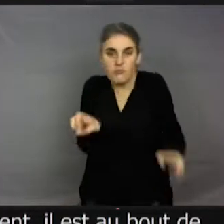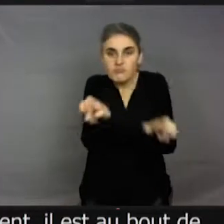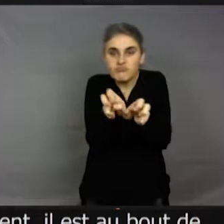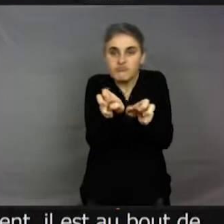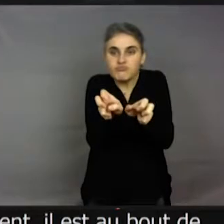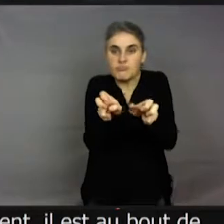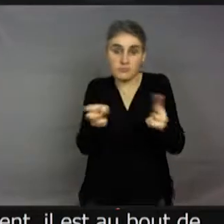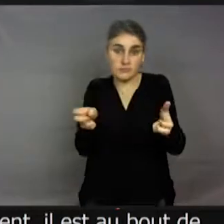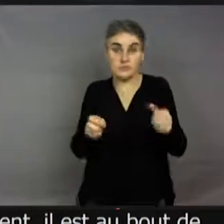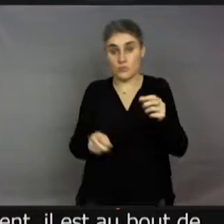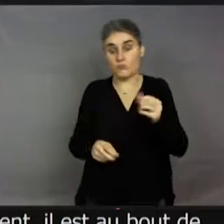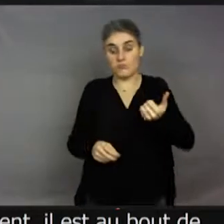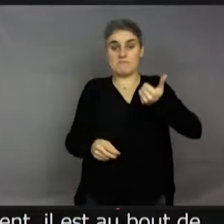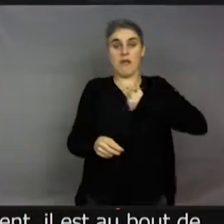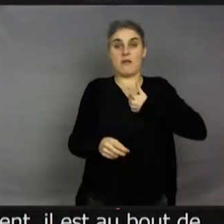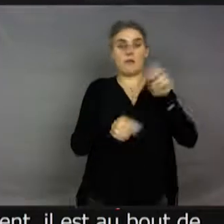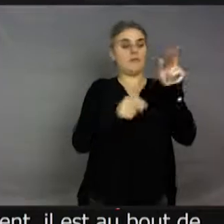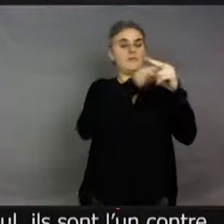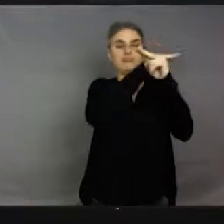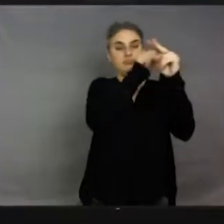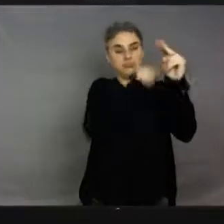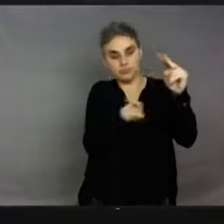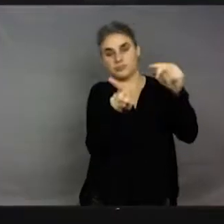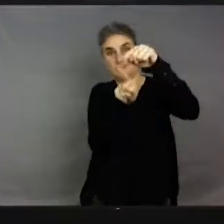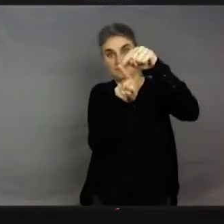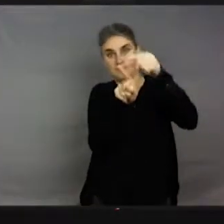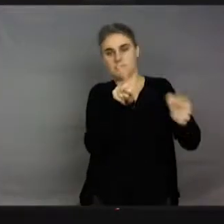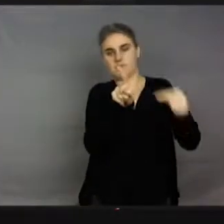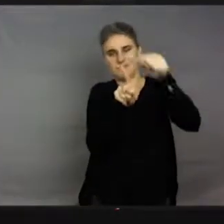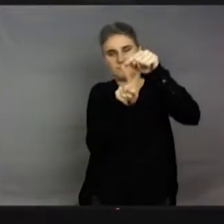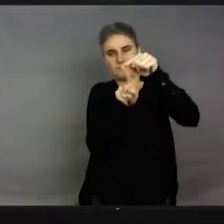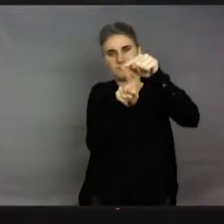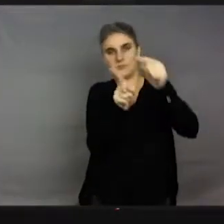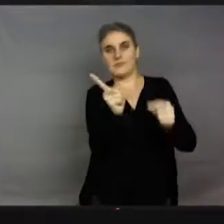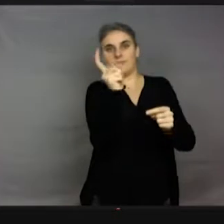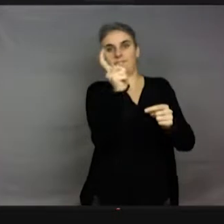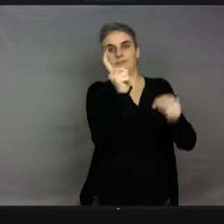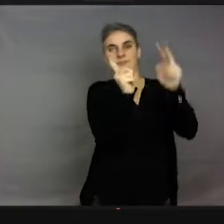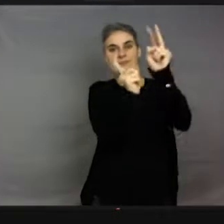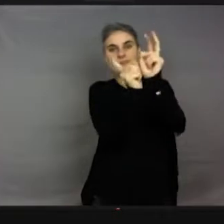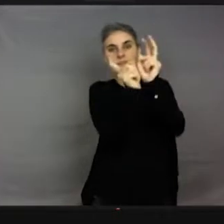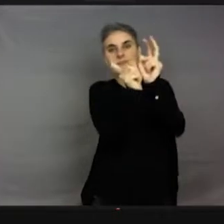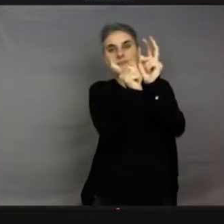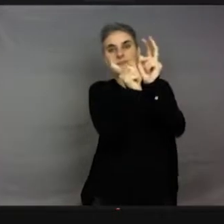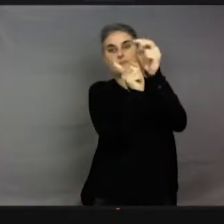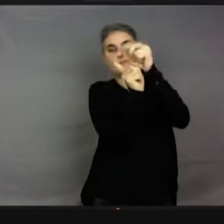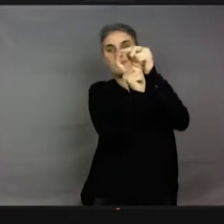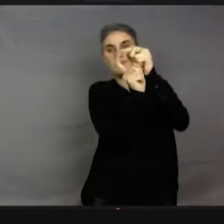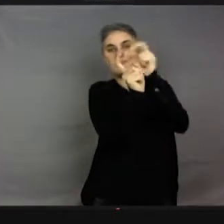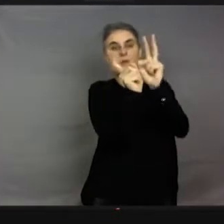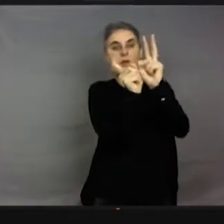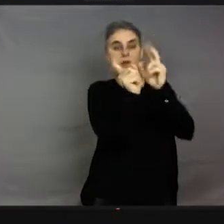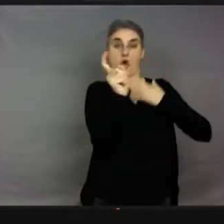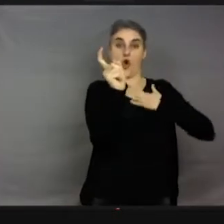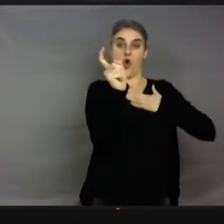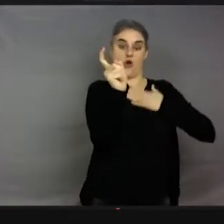copulateur au bout de l'abdomen, qui est cette grande tige du corps. Il va la recourber, chercher du sperme ici, puisque l'organe